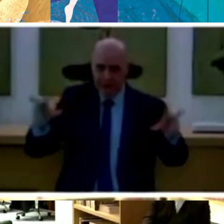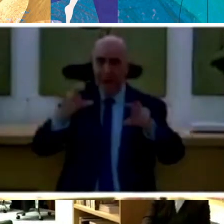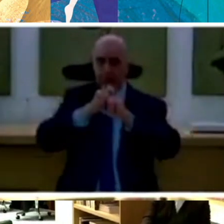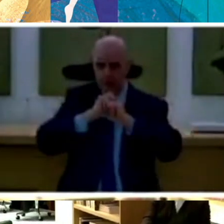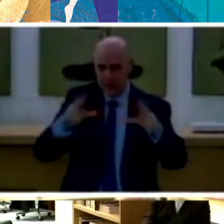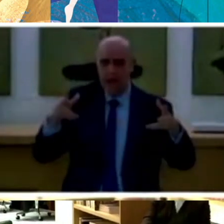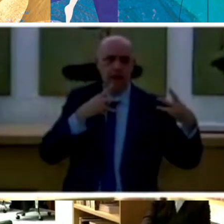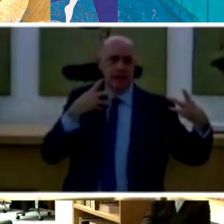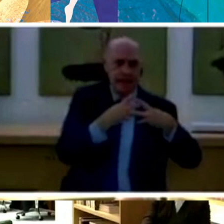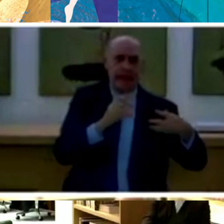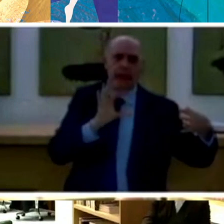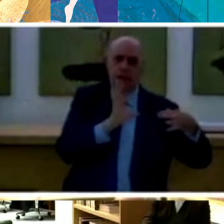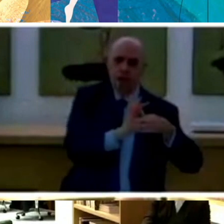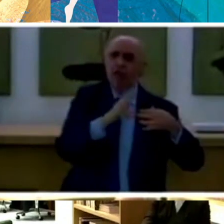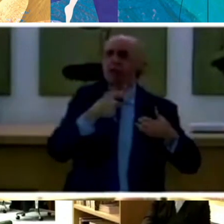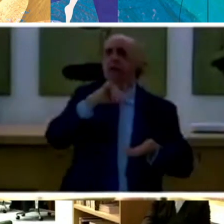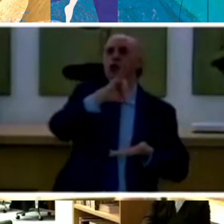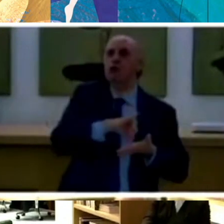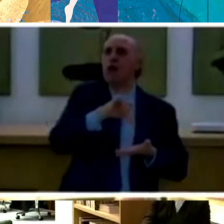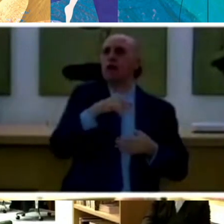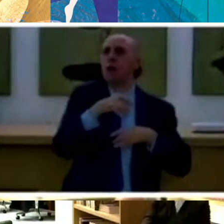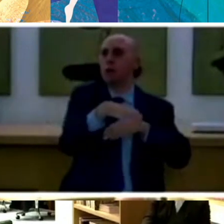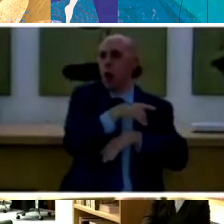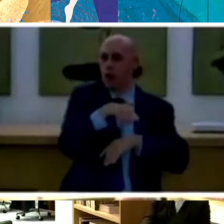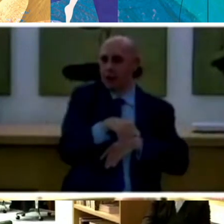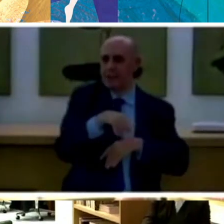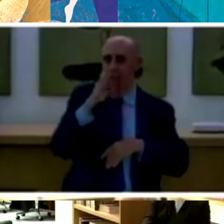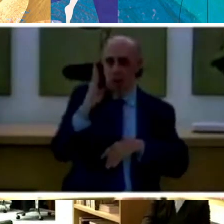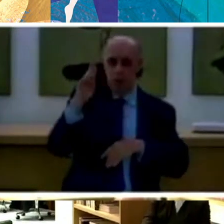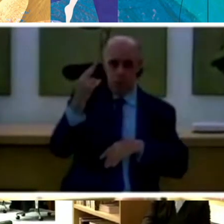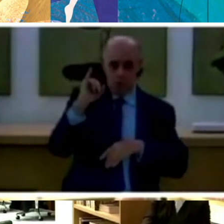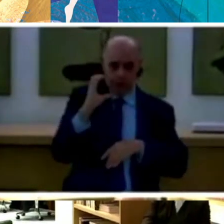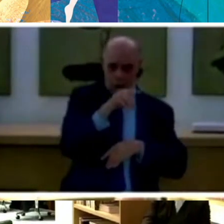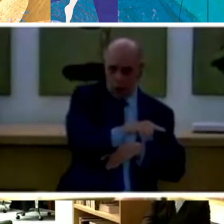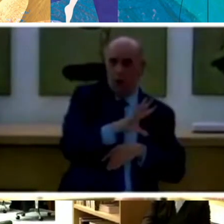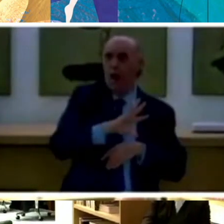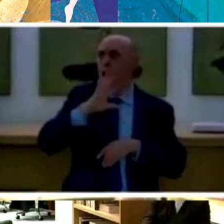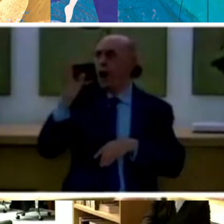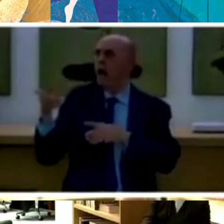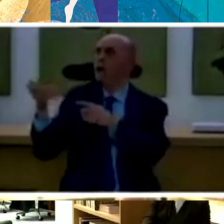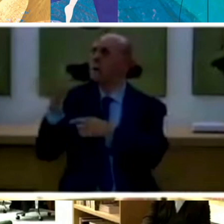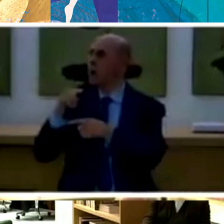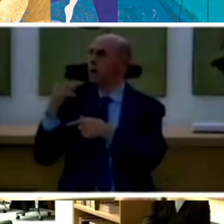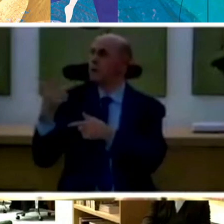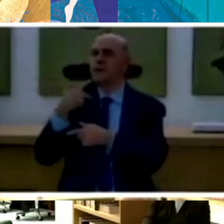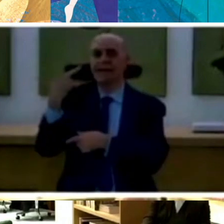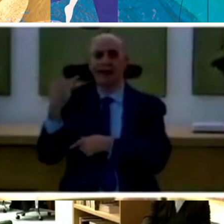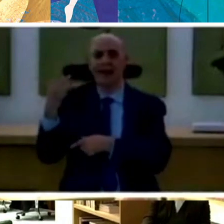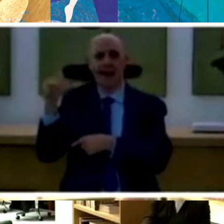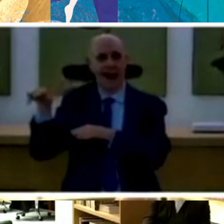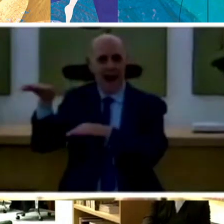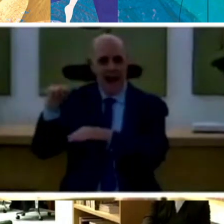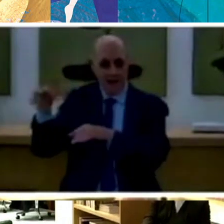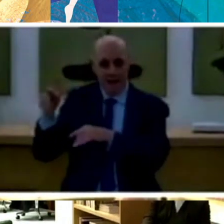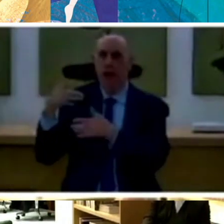sinergie che facciamo anche col Centro Prozzi di Budrio. Ne abbiamo parlato più volte, le prestazioni di altissimo livello delle nostre tre ragazze di Tokyo sono